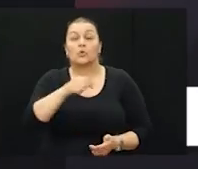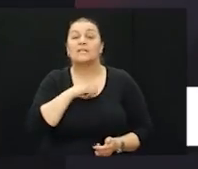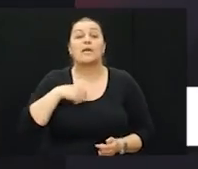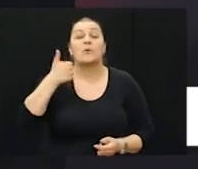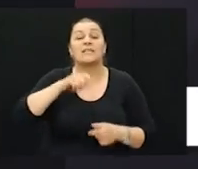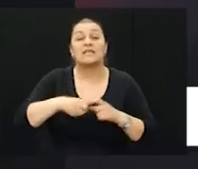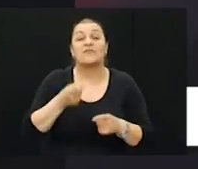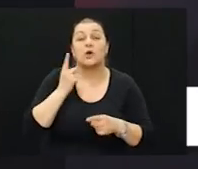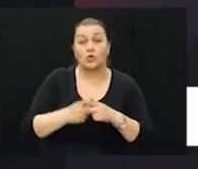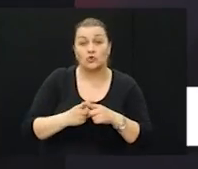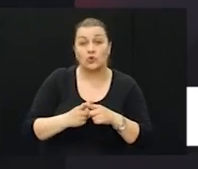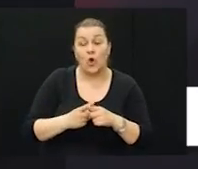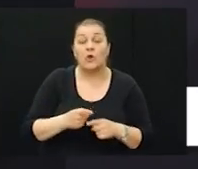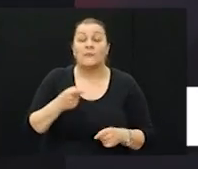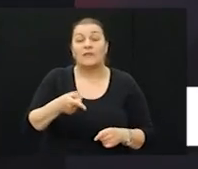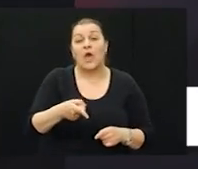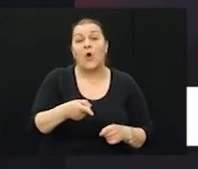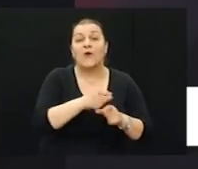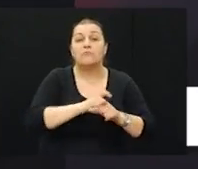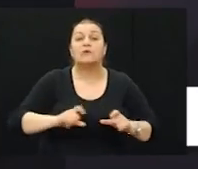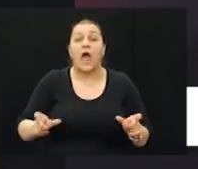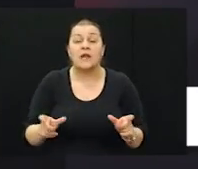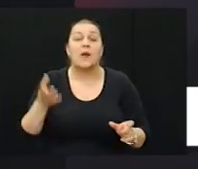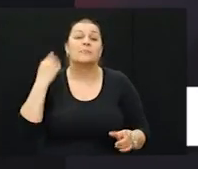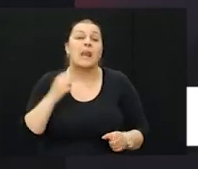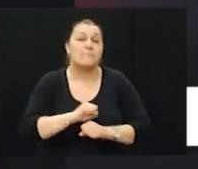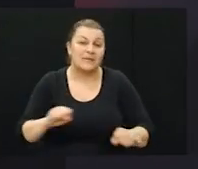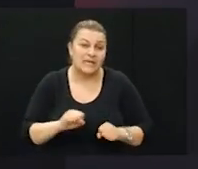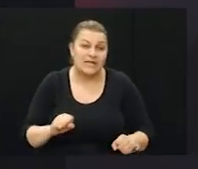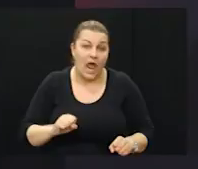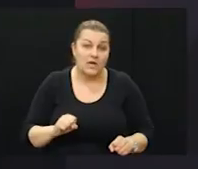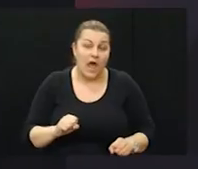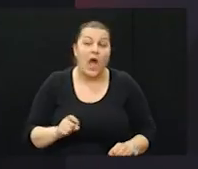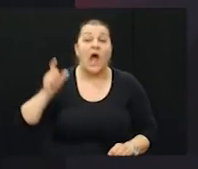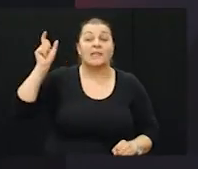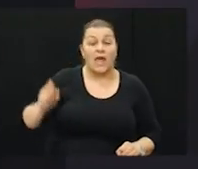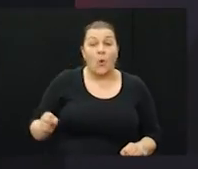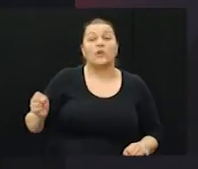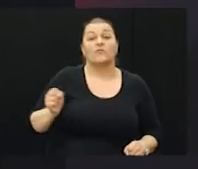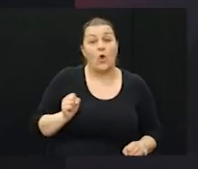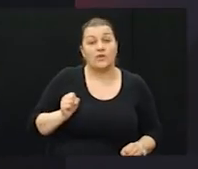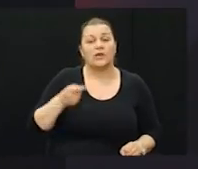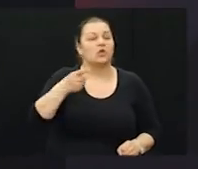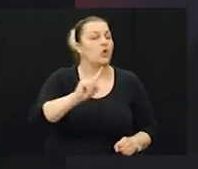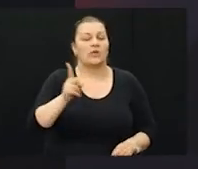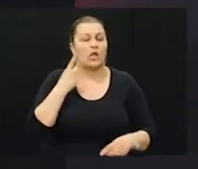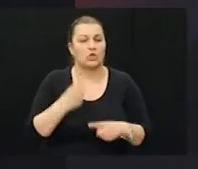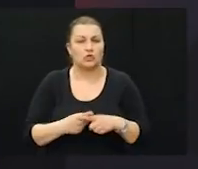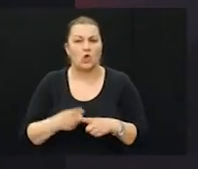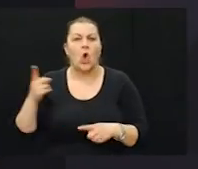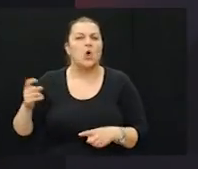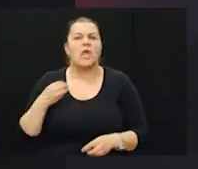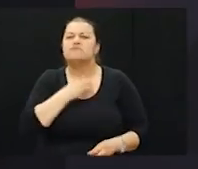a to je da je brana bila minirana. A to da je on vojnik, to nije točno. On je monstrum,